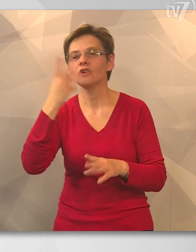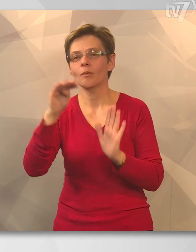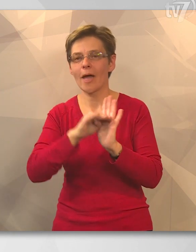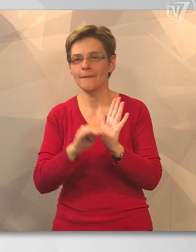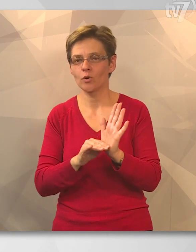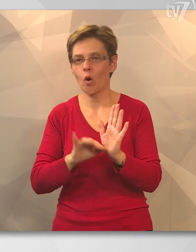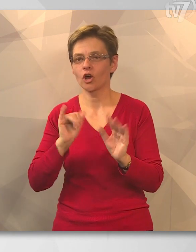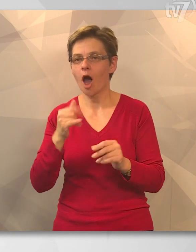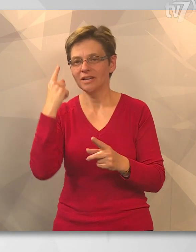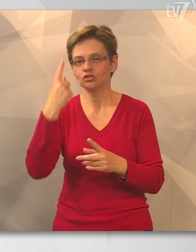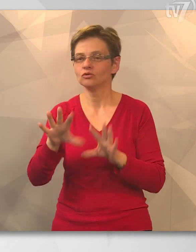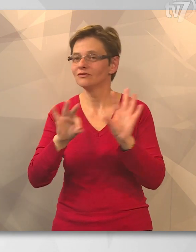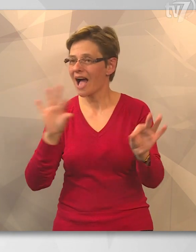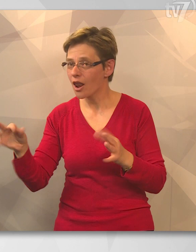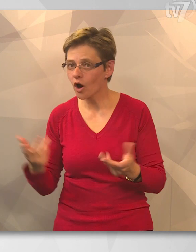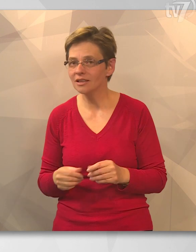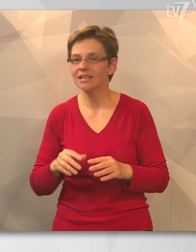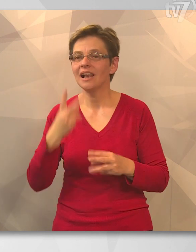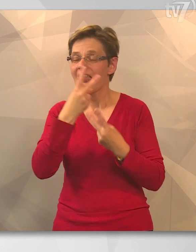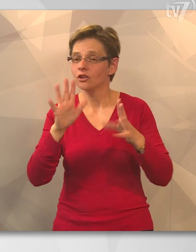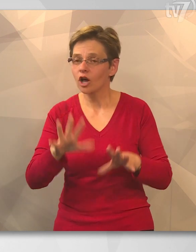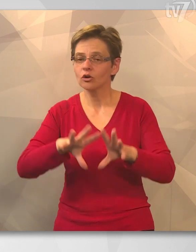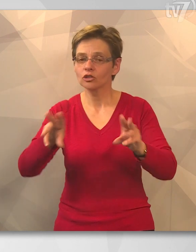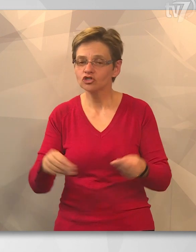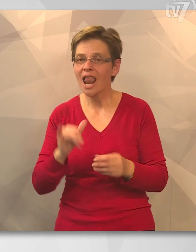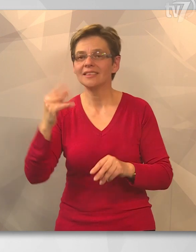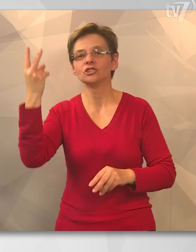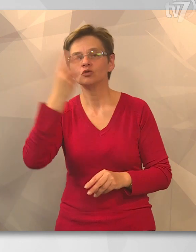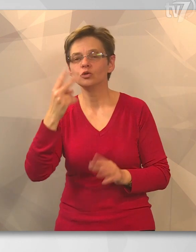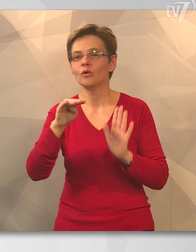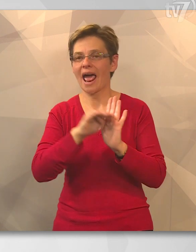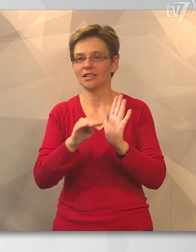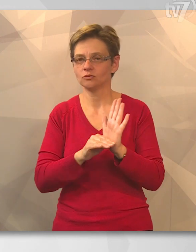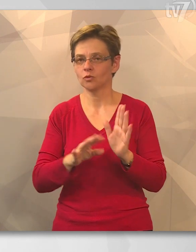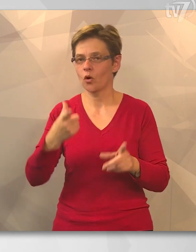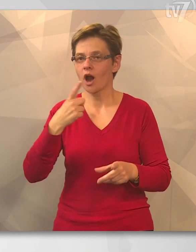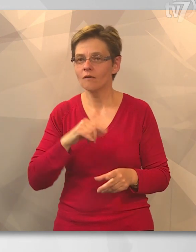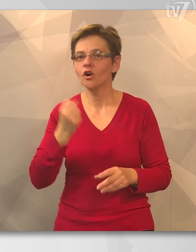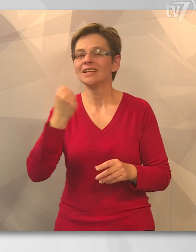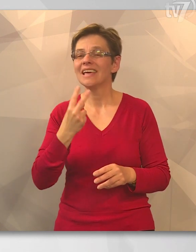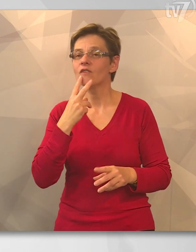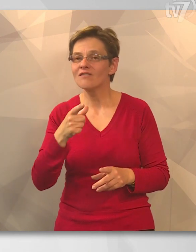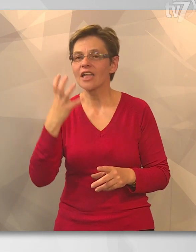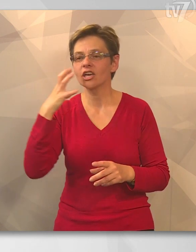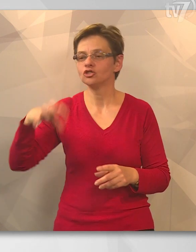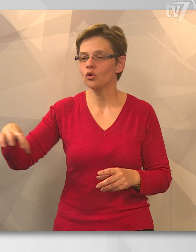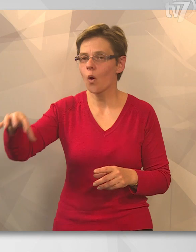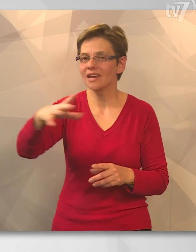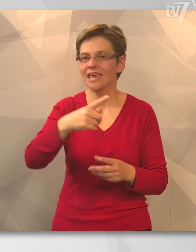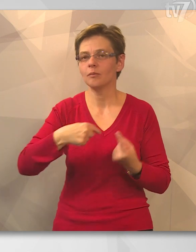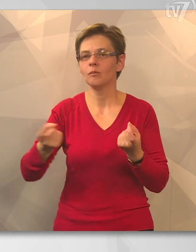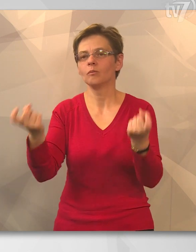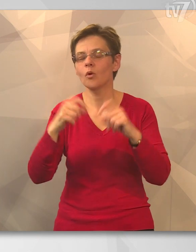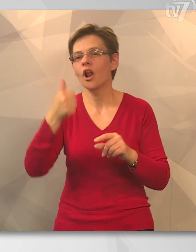közül választhattak. A látogatóknak családi programokat és kulturális műsort is kínáltak, amely a Dévabányai és